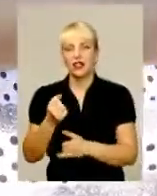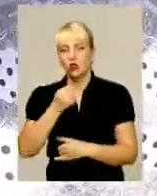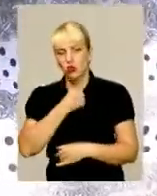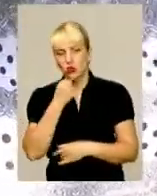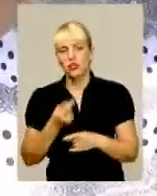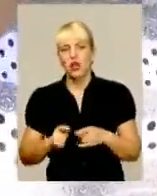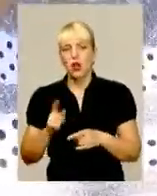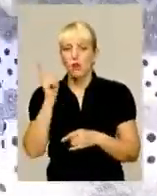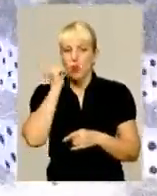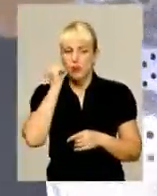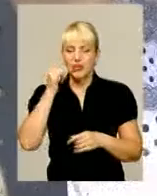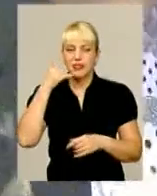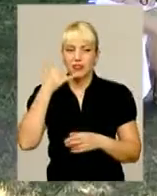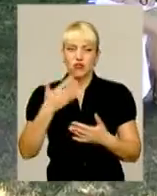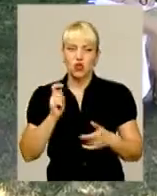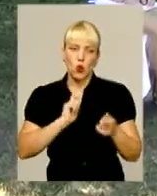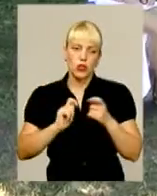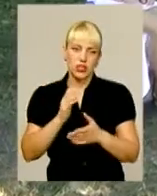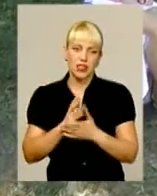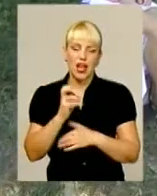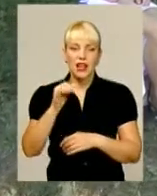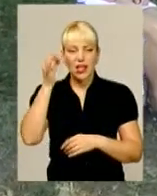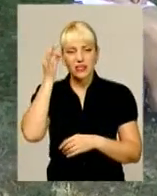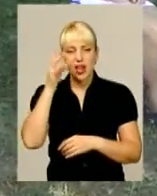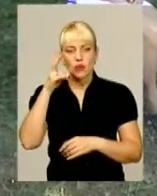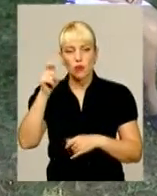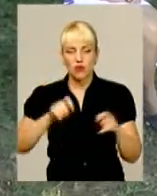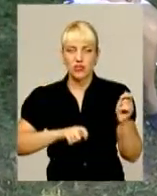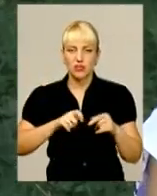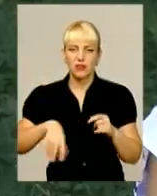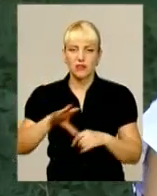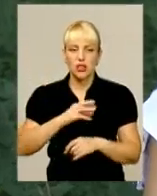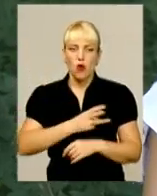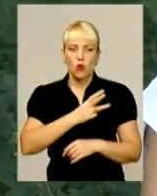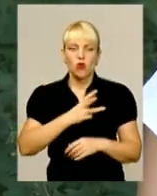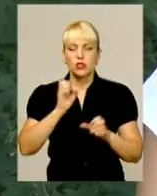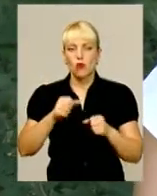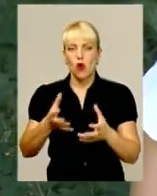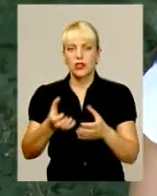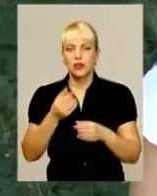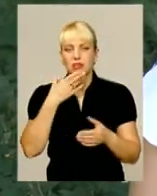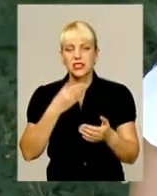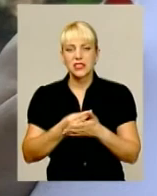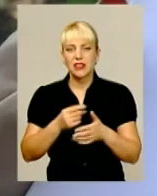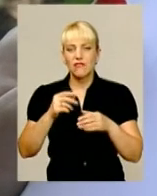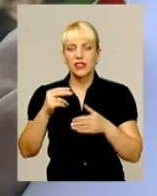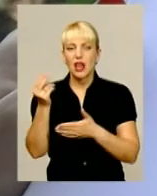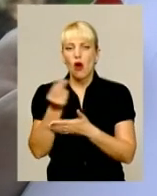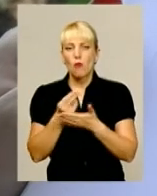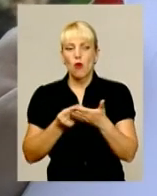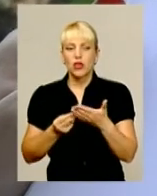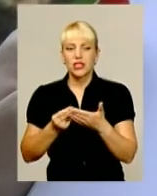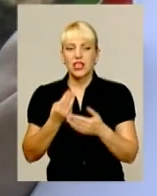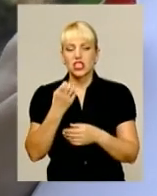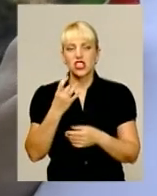телефон, от в нього вже одяг є. А на згадку про фестиваль усі охочі могли отримати свій портрет-шарж від художниці